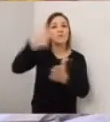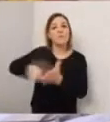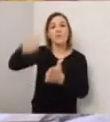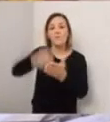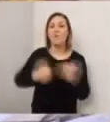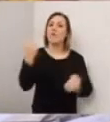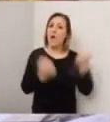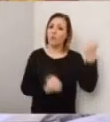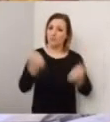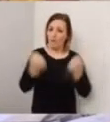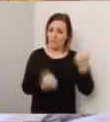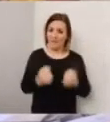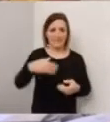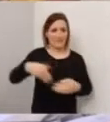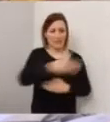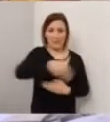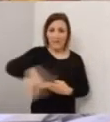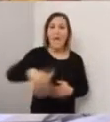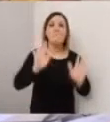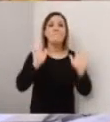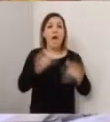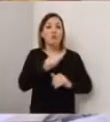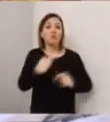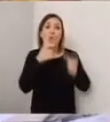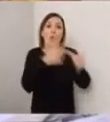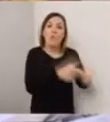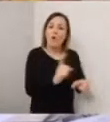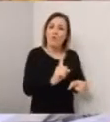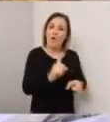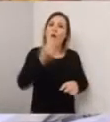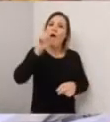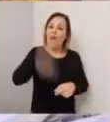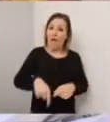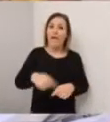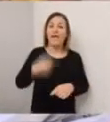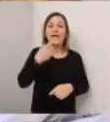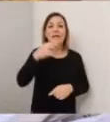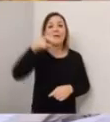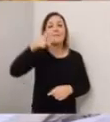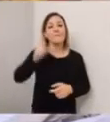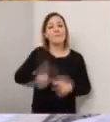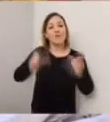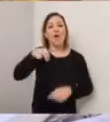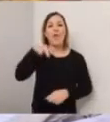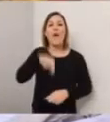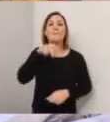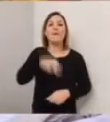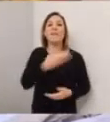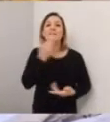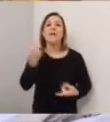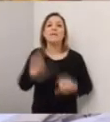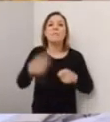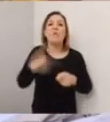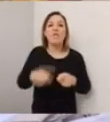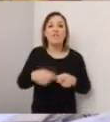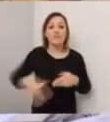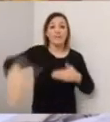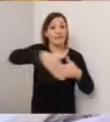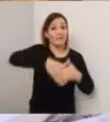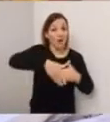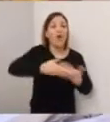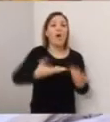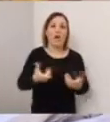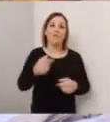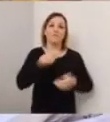sanzionare moltissimi automobilisti in transito, ma non vanno a sanzionare solo gli automobilisti, ma anche le persone che camminano a piedi senza il giustificato